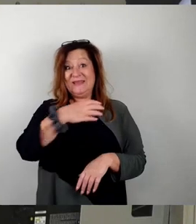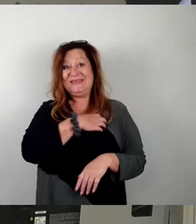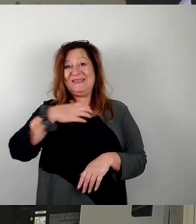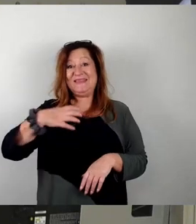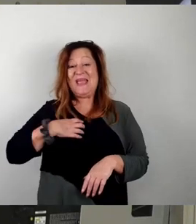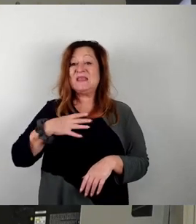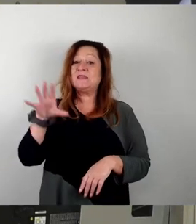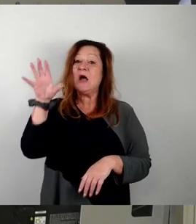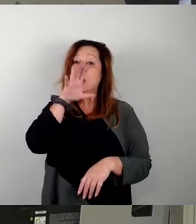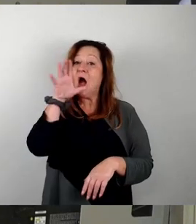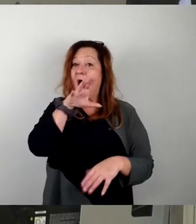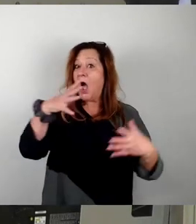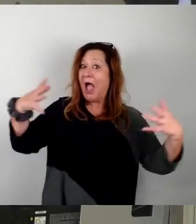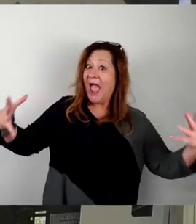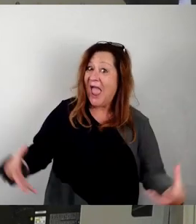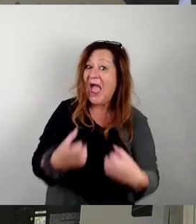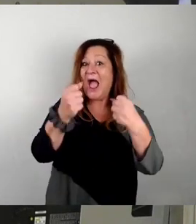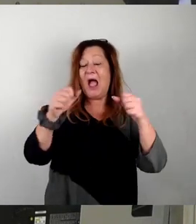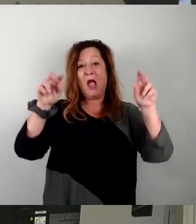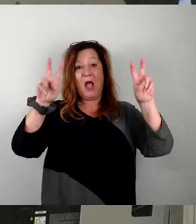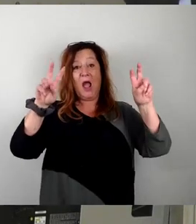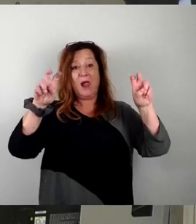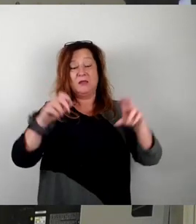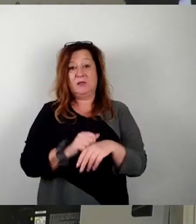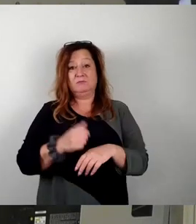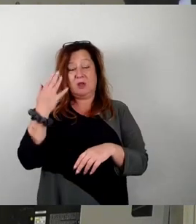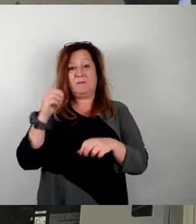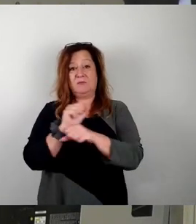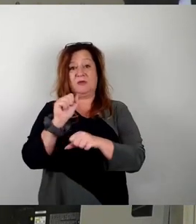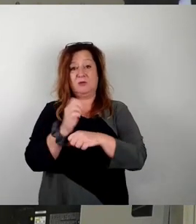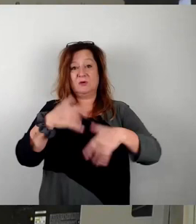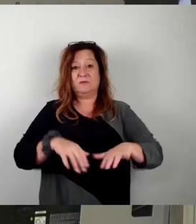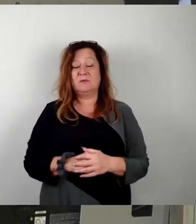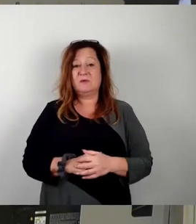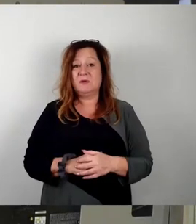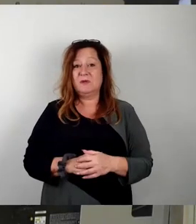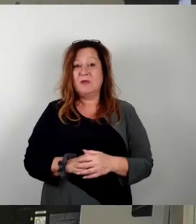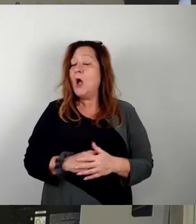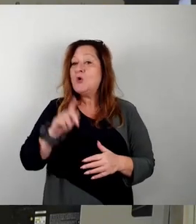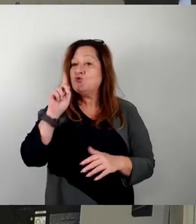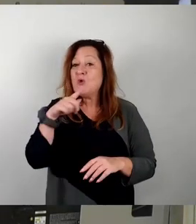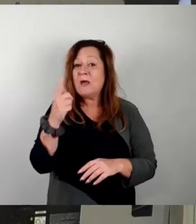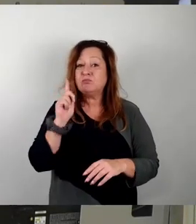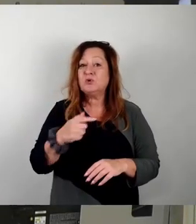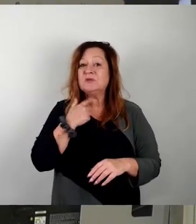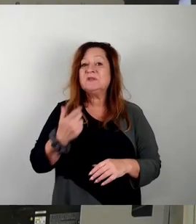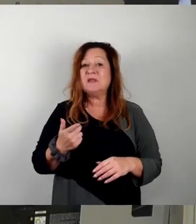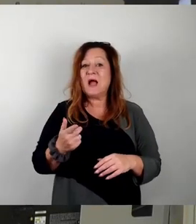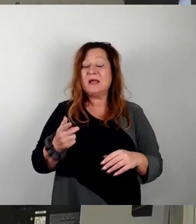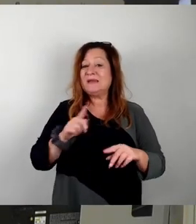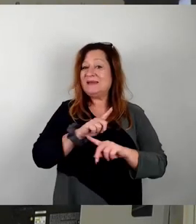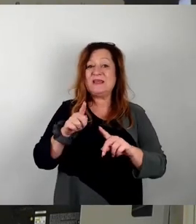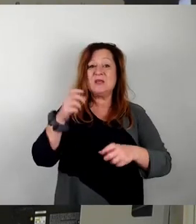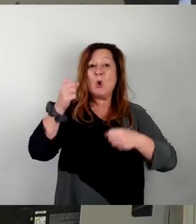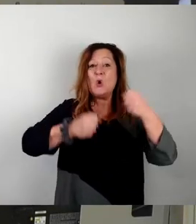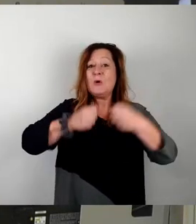erhalten, titelt eine rührende Petition vom Ronny. Zunächst sei klargestellt, es geht nicht um autounwürdige